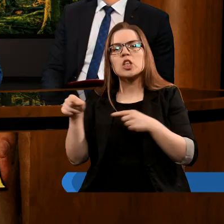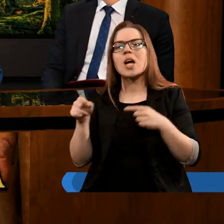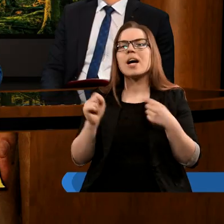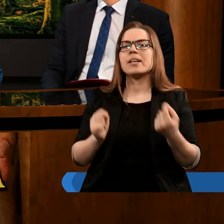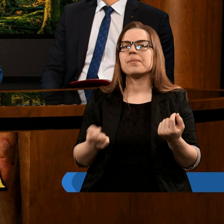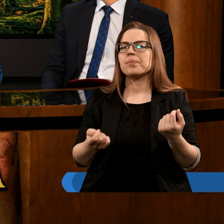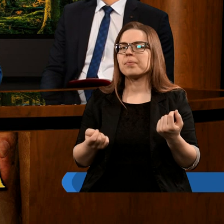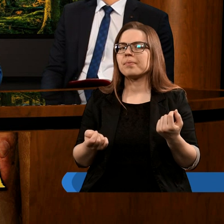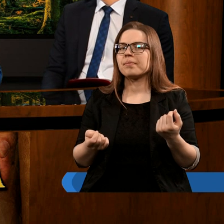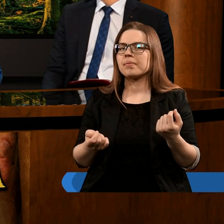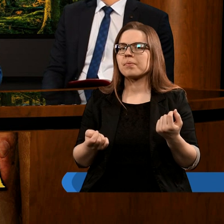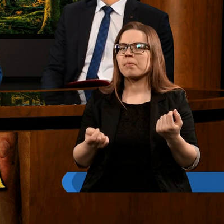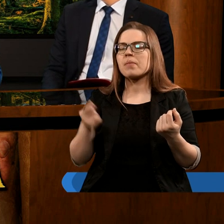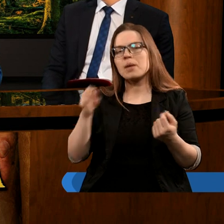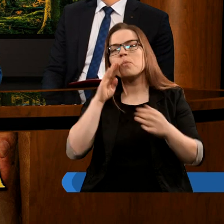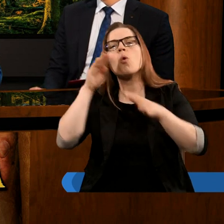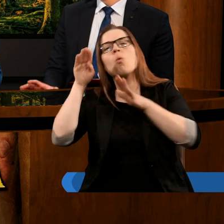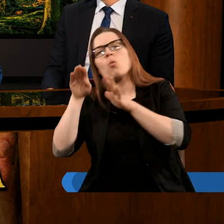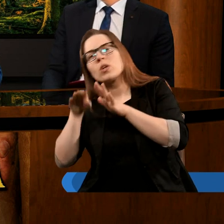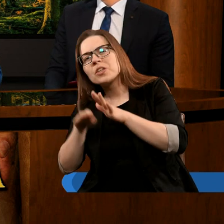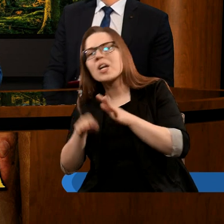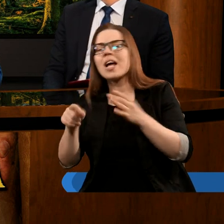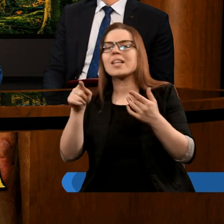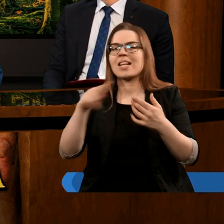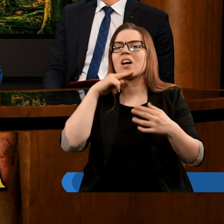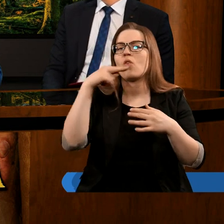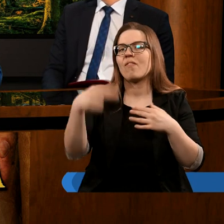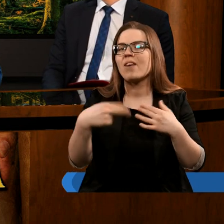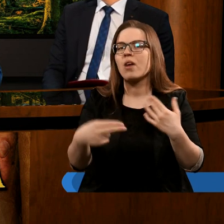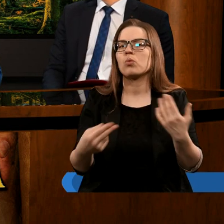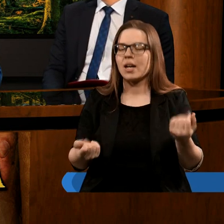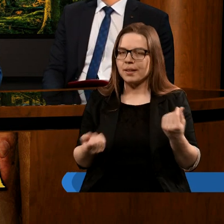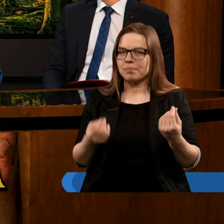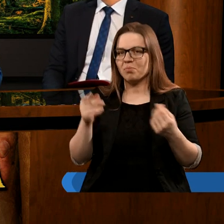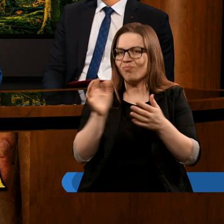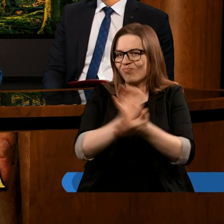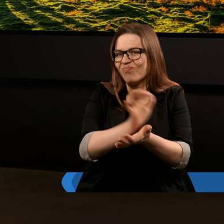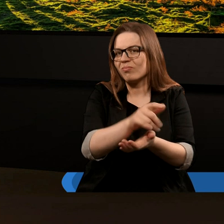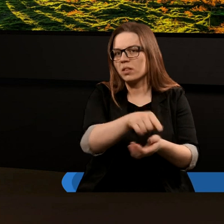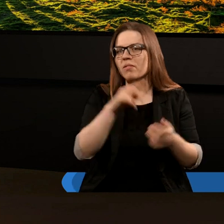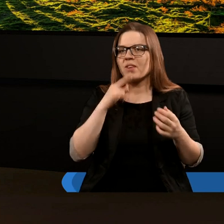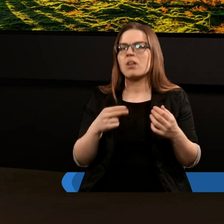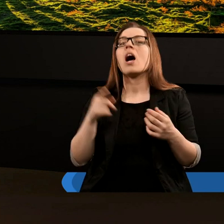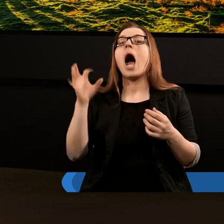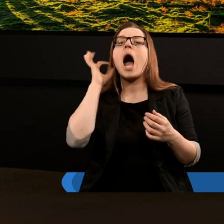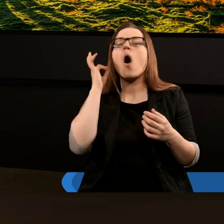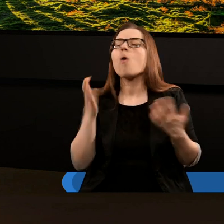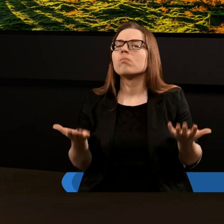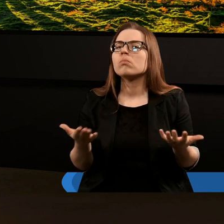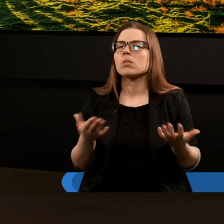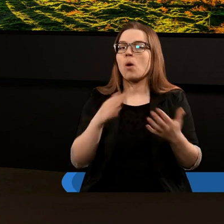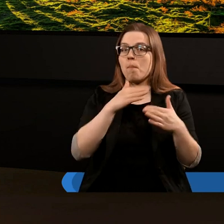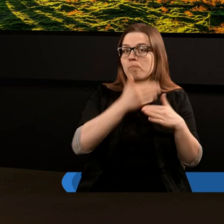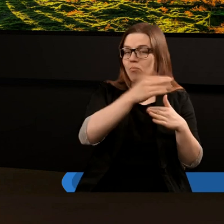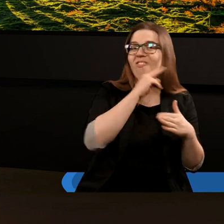uniżenie tego węża. Dziękuję. A co z kobietą? Bo poza